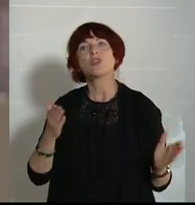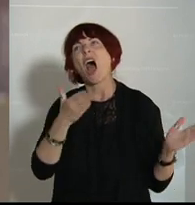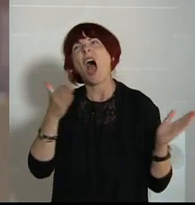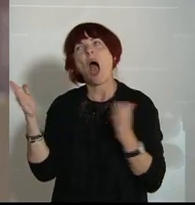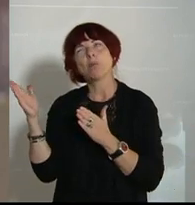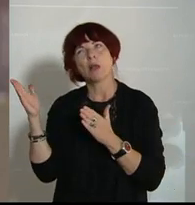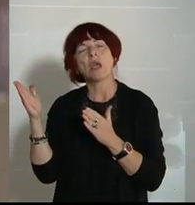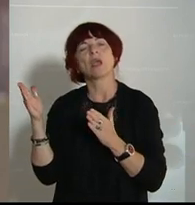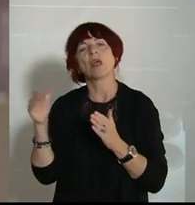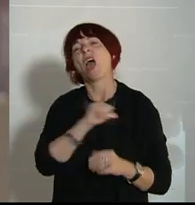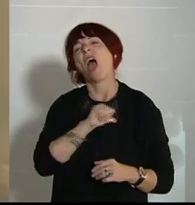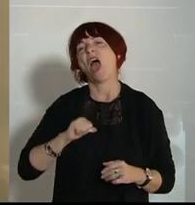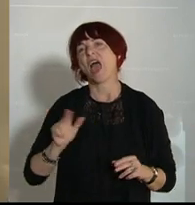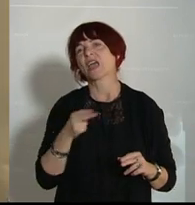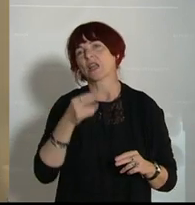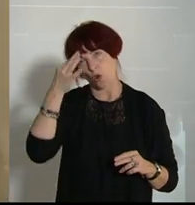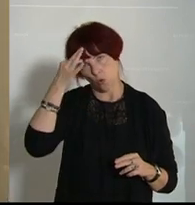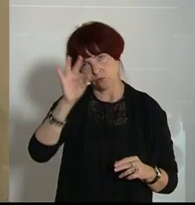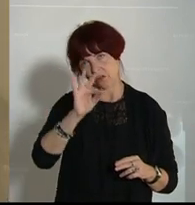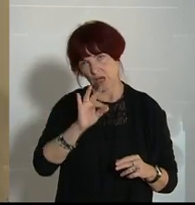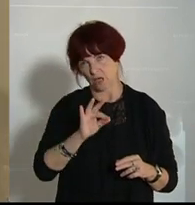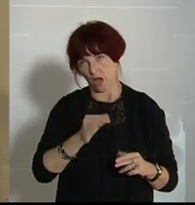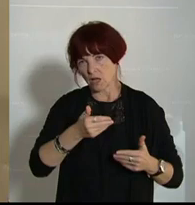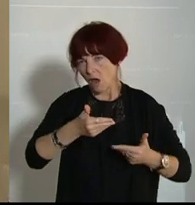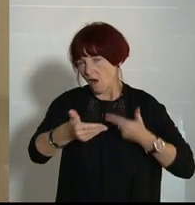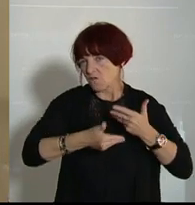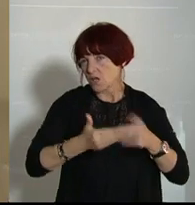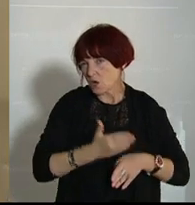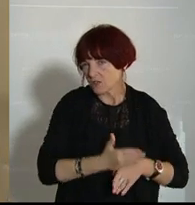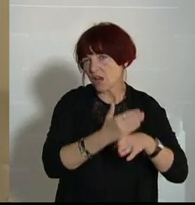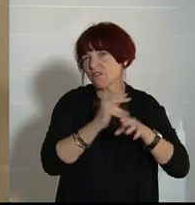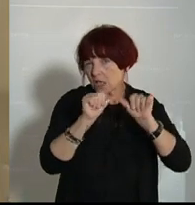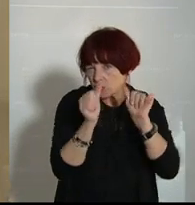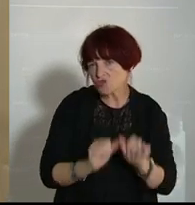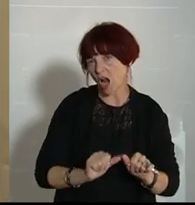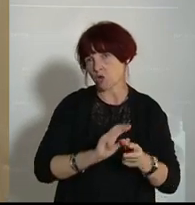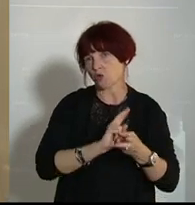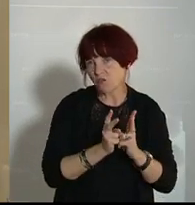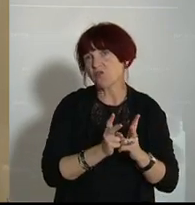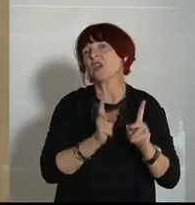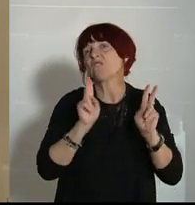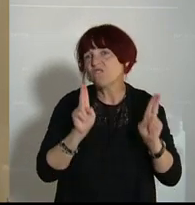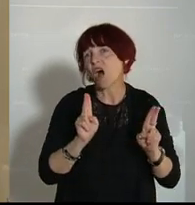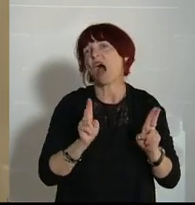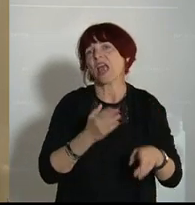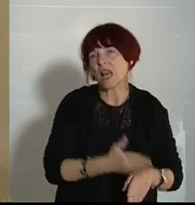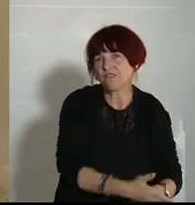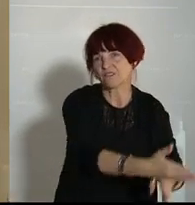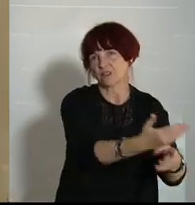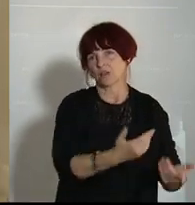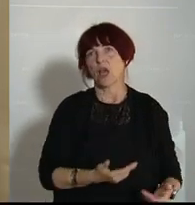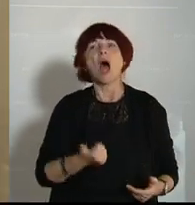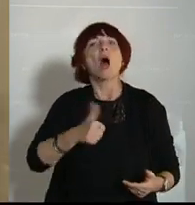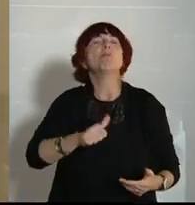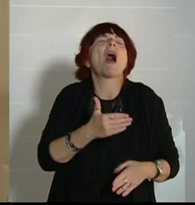Unfähigkeit, Wirtschaftshilfen so zu gestalten, dass sie auch ankommen. Da redet man sich aus aufs Beihilfenrecht, auf die